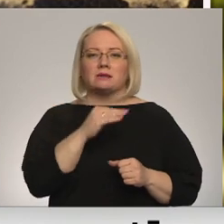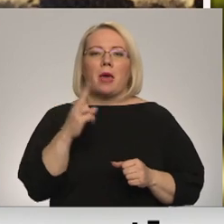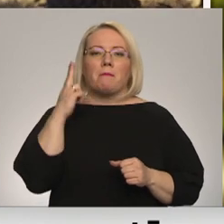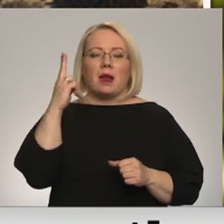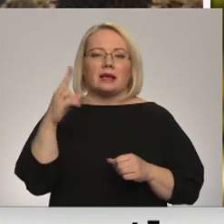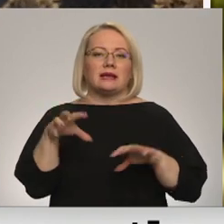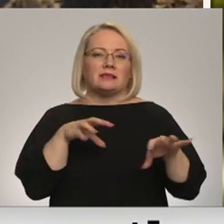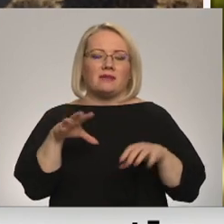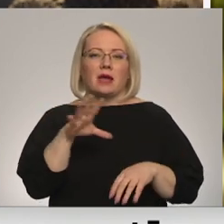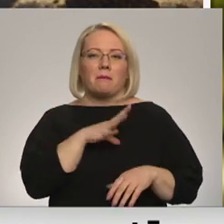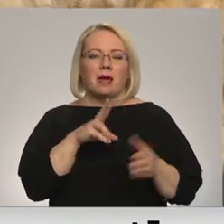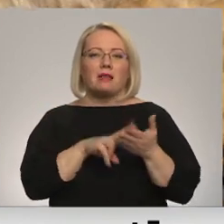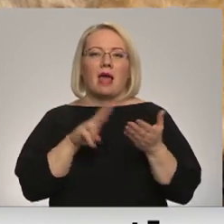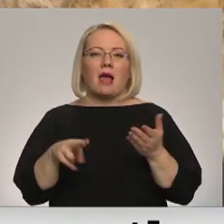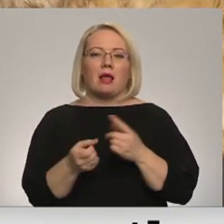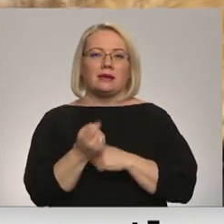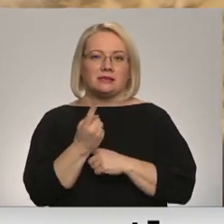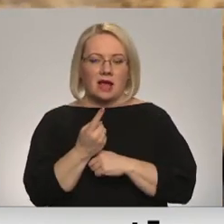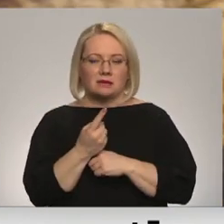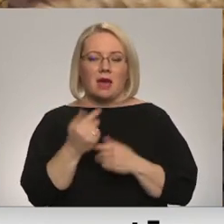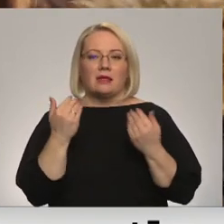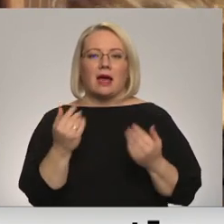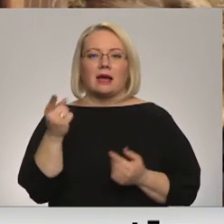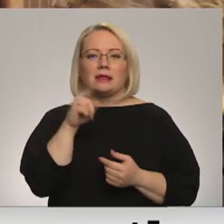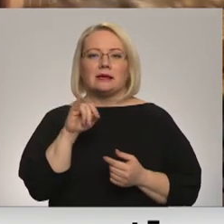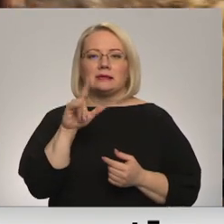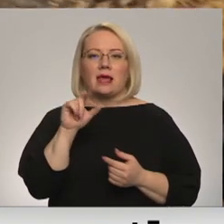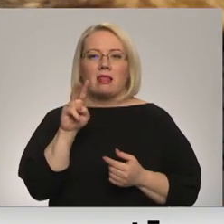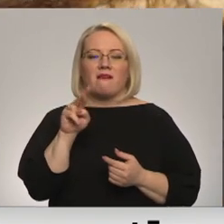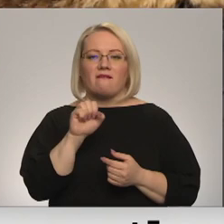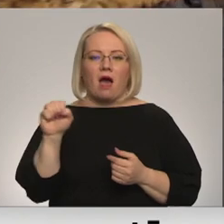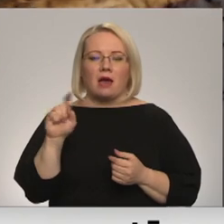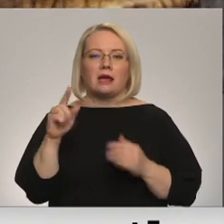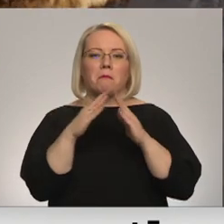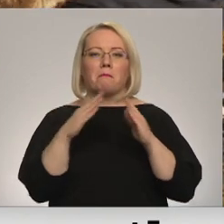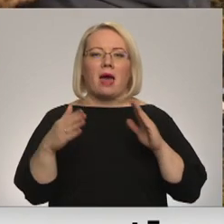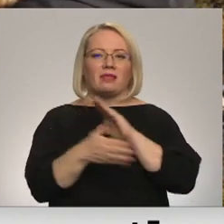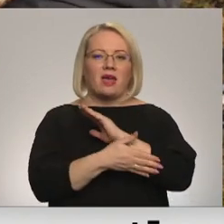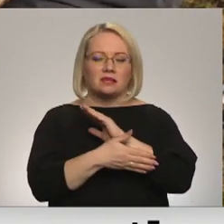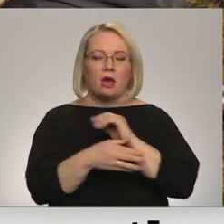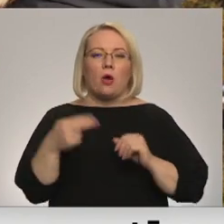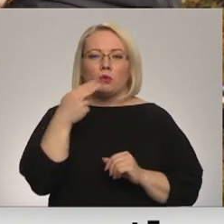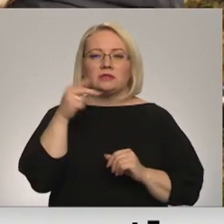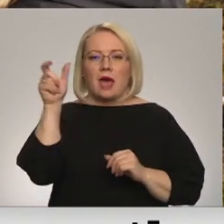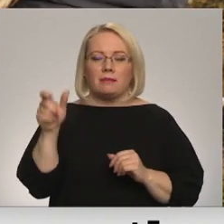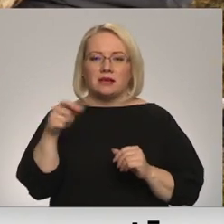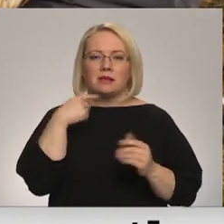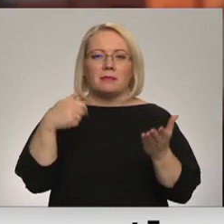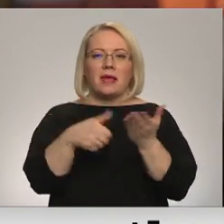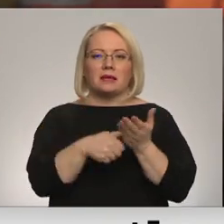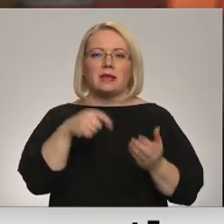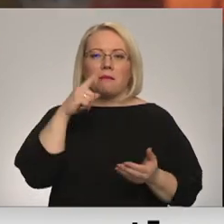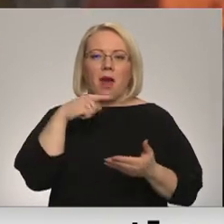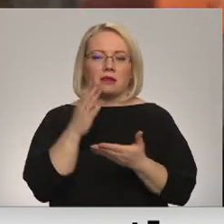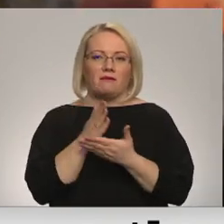dzīvniekam ir bijusi legāli izcēles. Šobrīd silabās tiek veidot arī patvērsmi šādiem dzīvniekiem, ko saimnieks plāno reģistrēt Marta vidū.